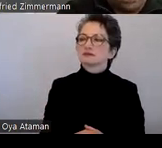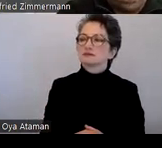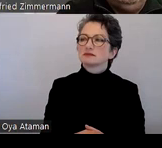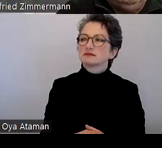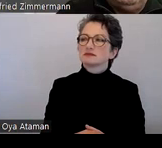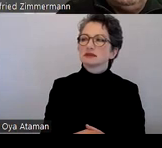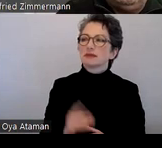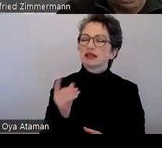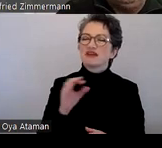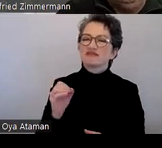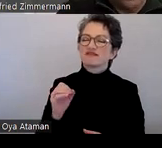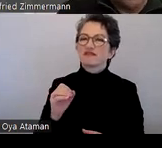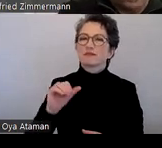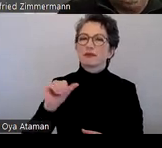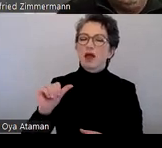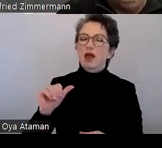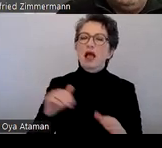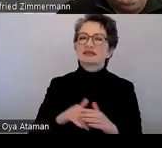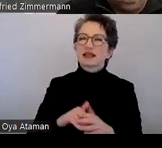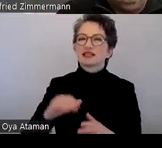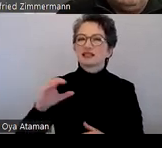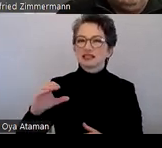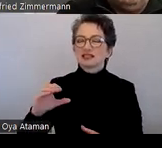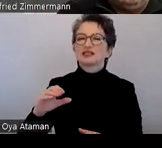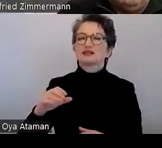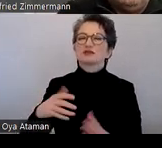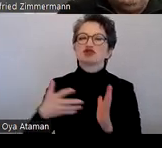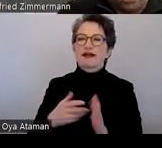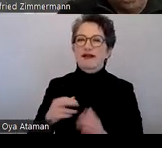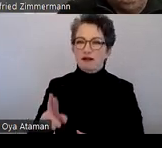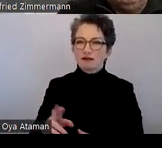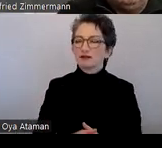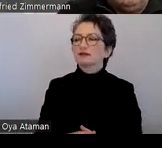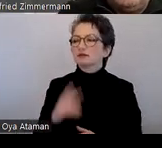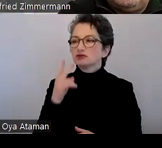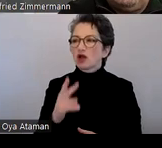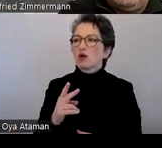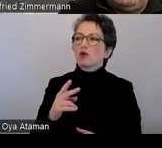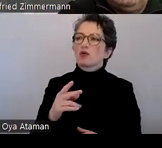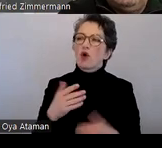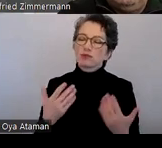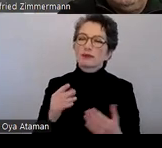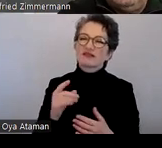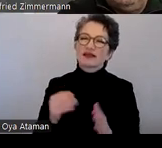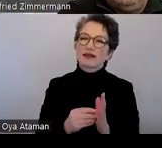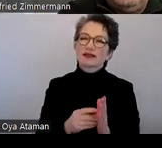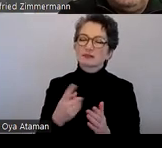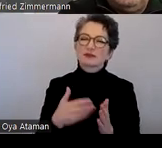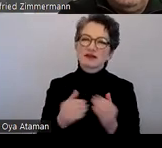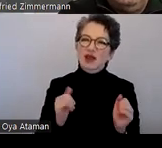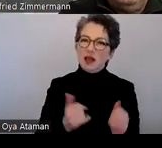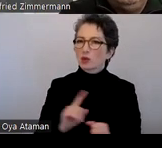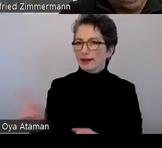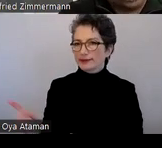Checker? Gucken auf barrierefreie BDF Dateien und nicht barrierefreie BDF